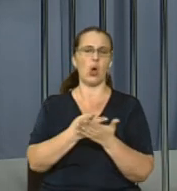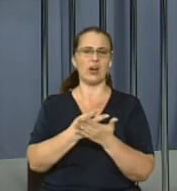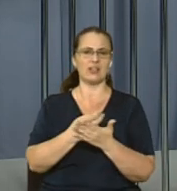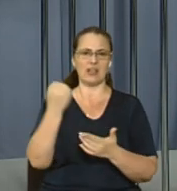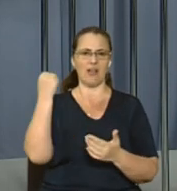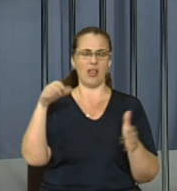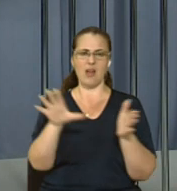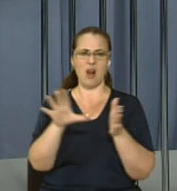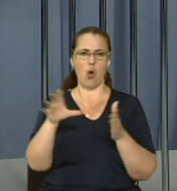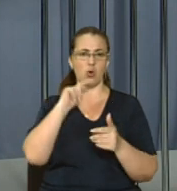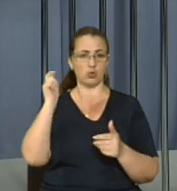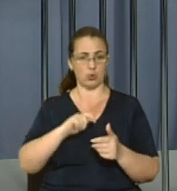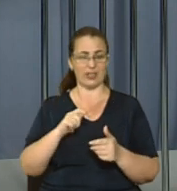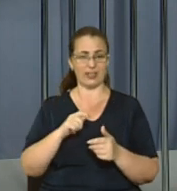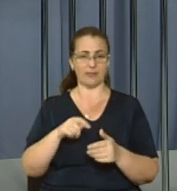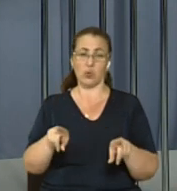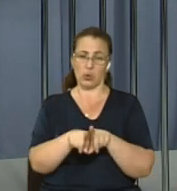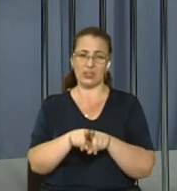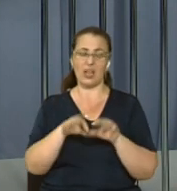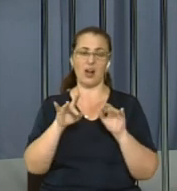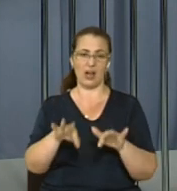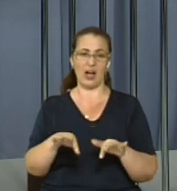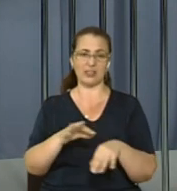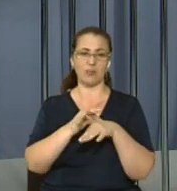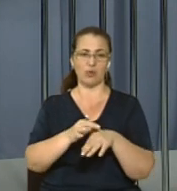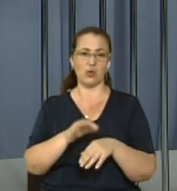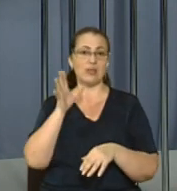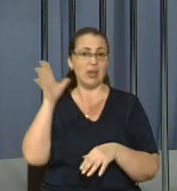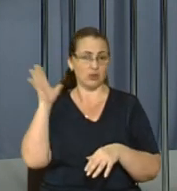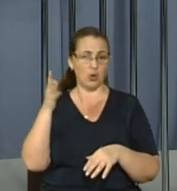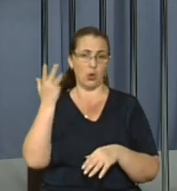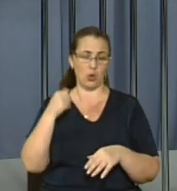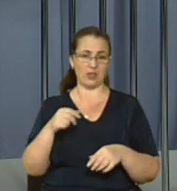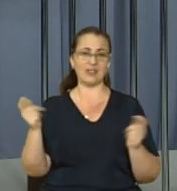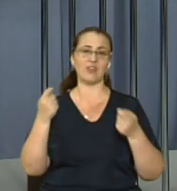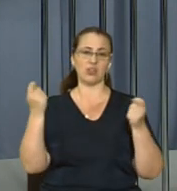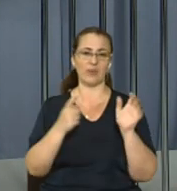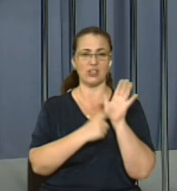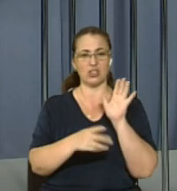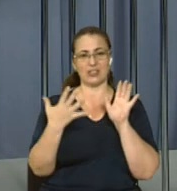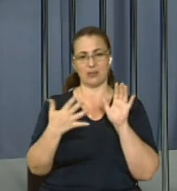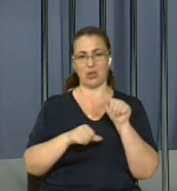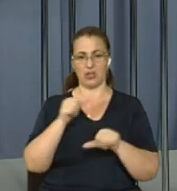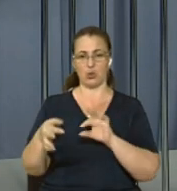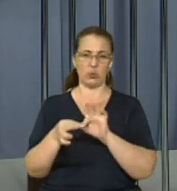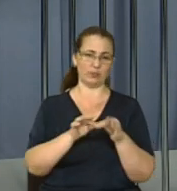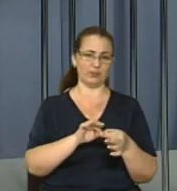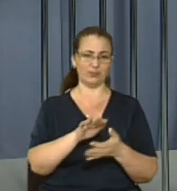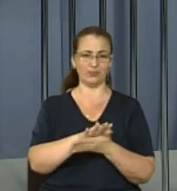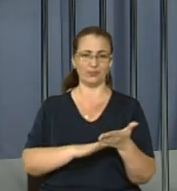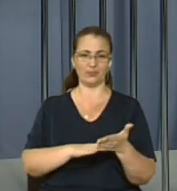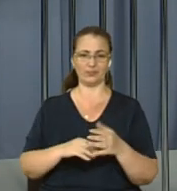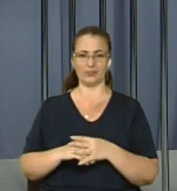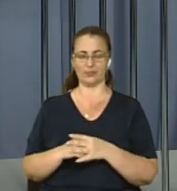Схожа акція відбувалася п'ять років тому, коли «Динамо Львів» святкували 65-ти річчя. Докладніше далі у сюжеті нашої